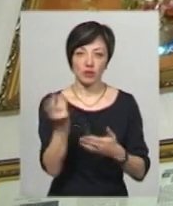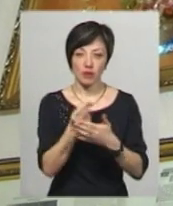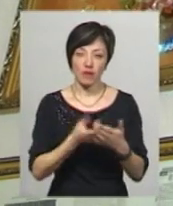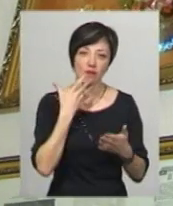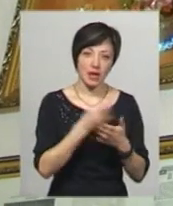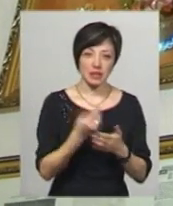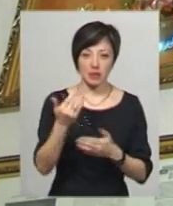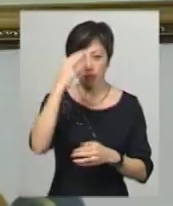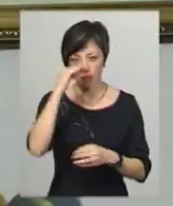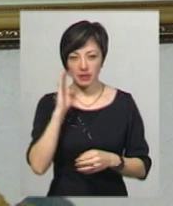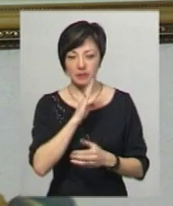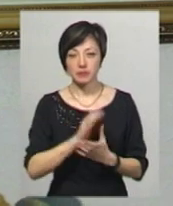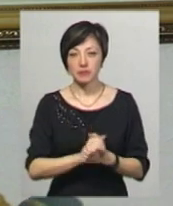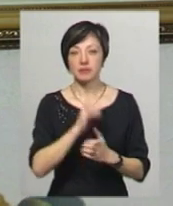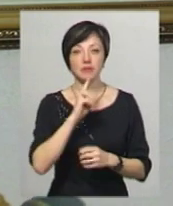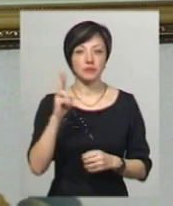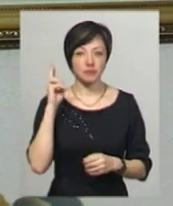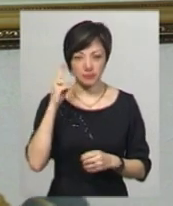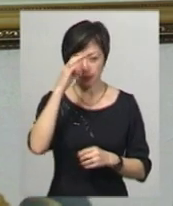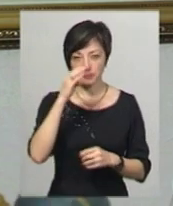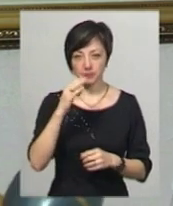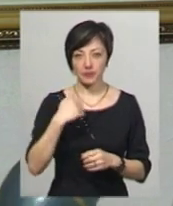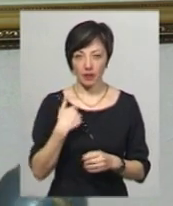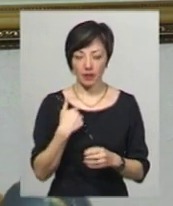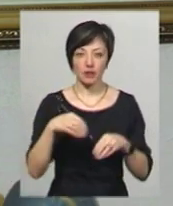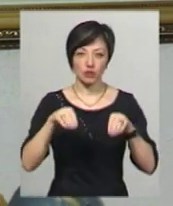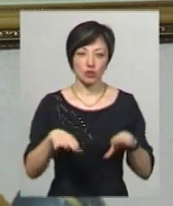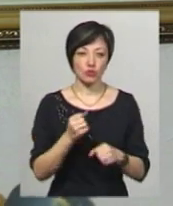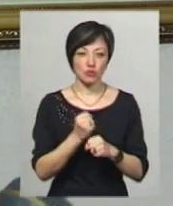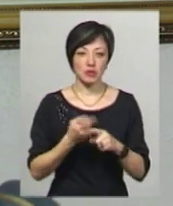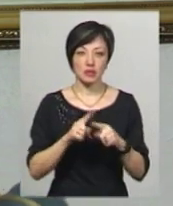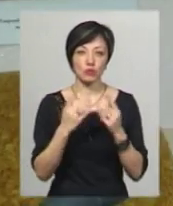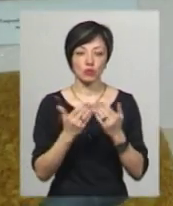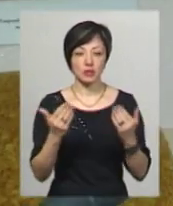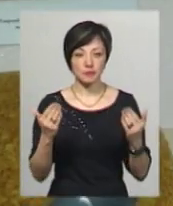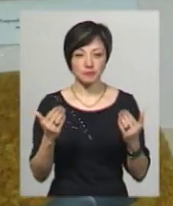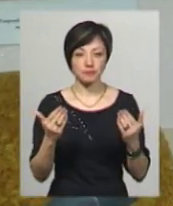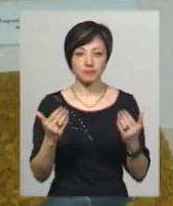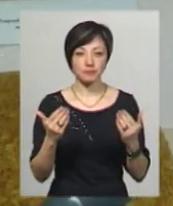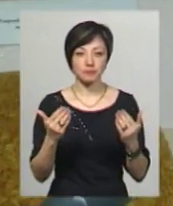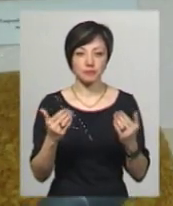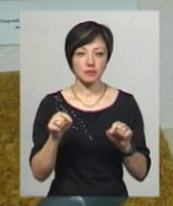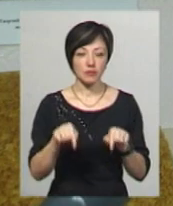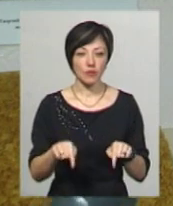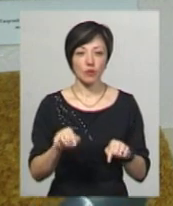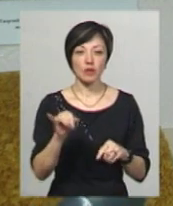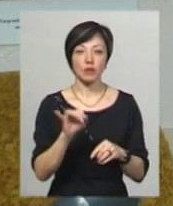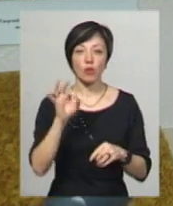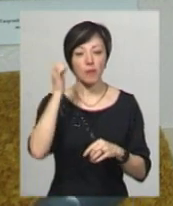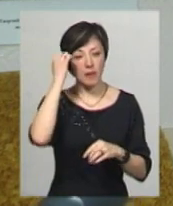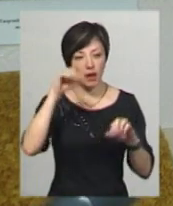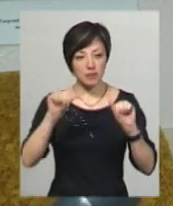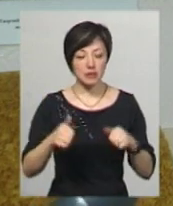роботи та роботи її батьків. Два роки тому назад я рішила зробити цей музей. Експозиції тут і про пам